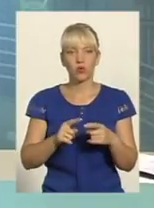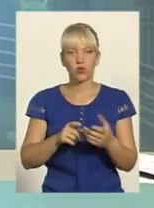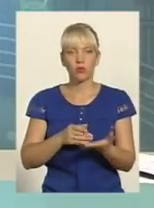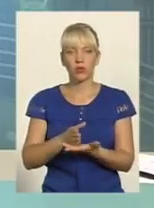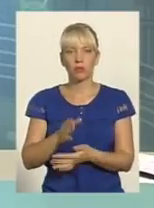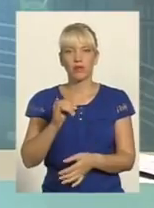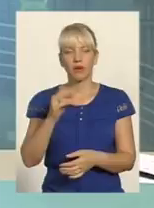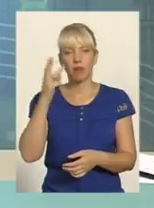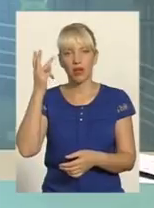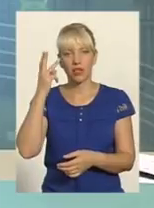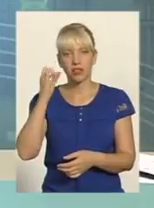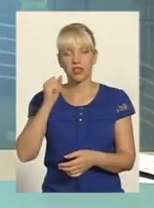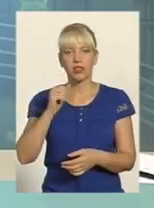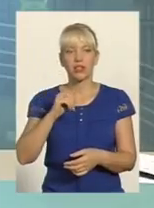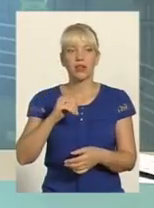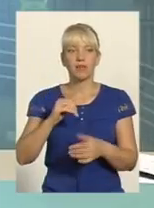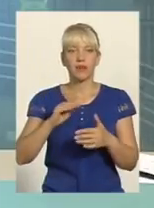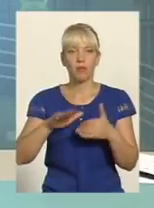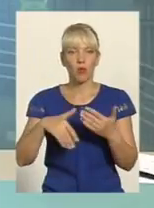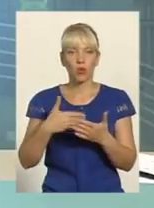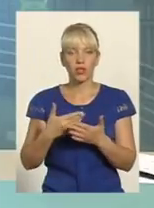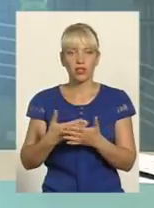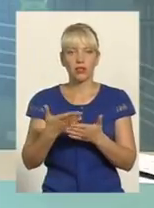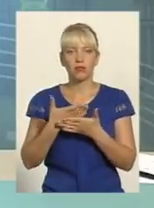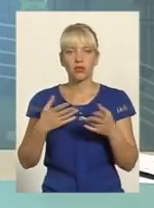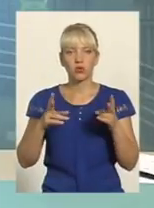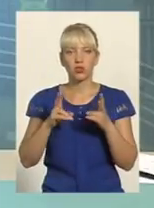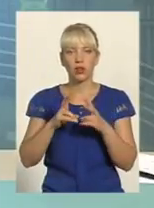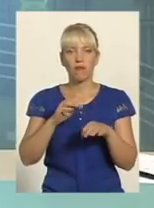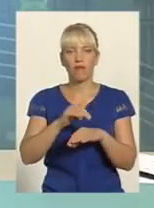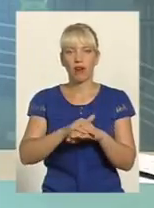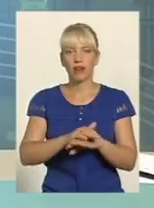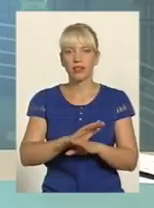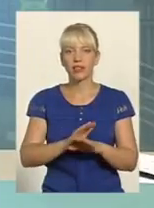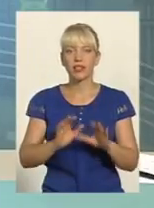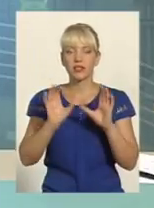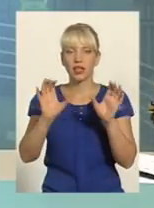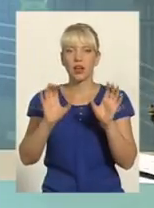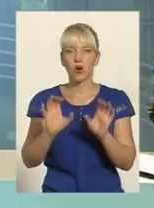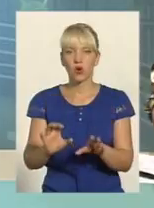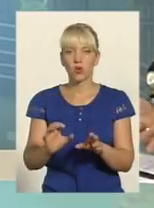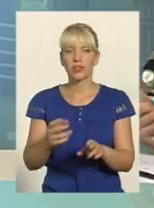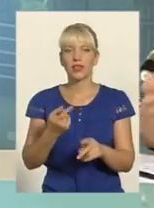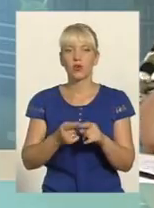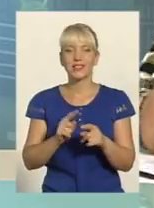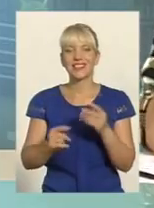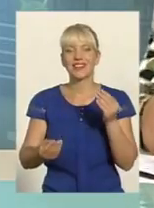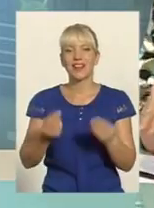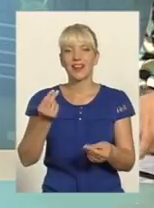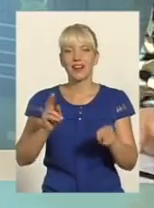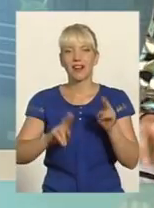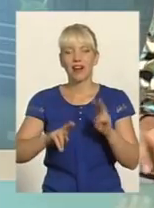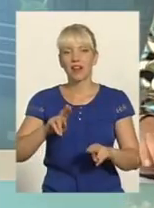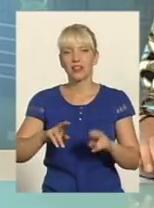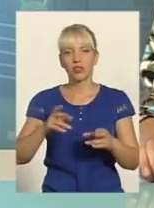Хмельницькому, і понині ми зустрічаємо факти незаконних Оцих от гральних клубів, які тепер